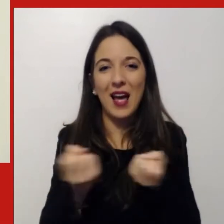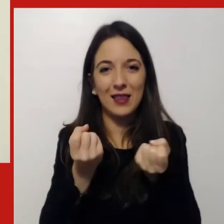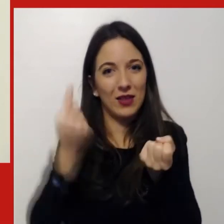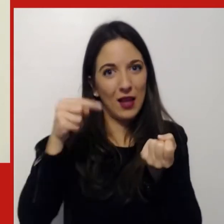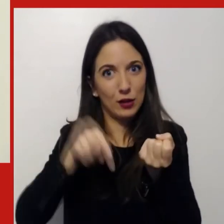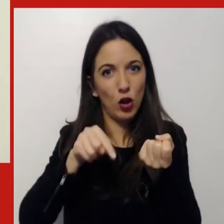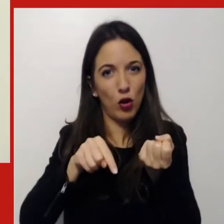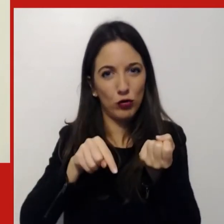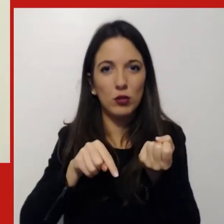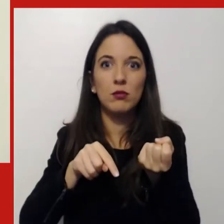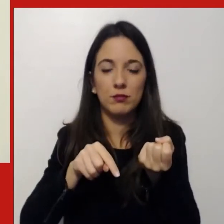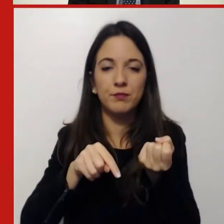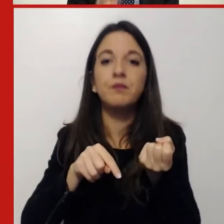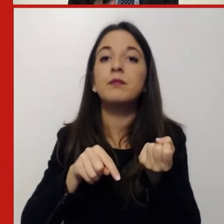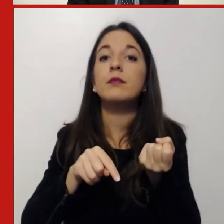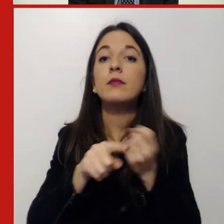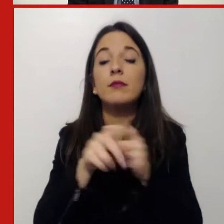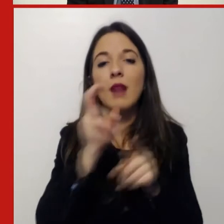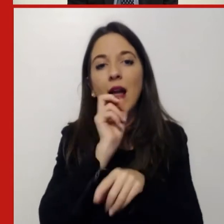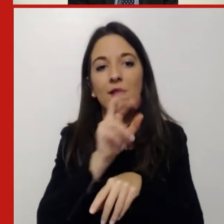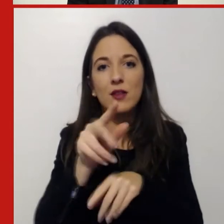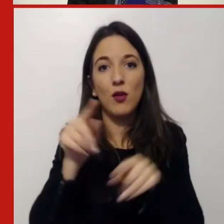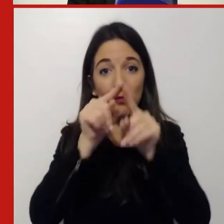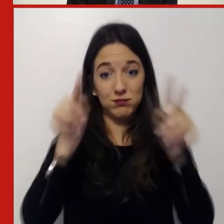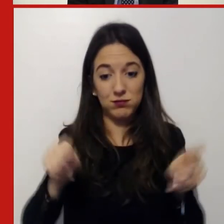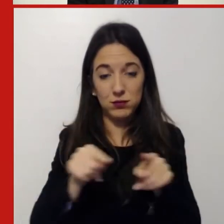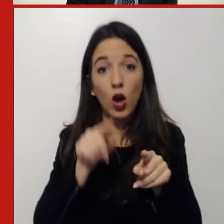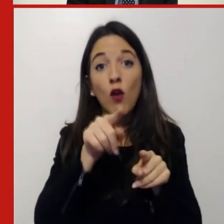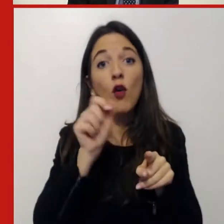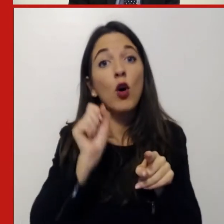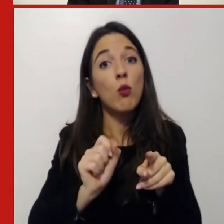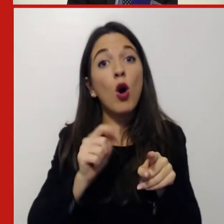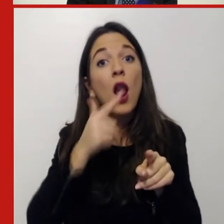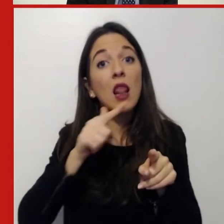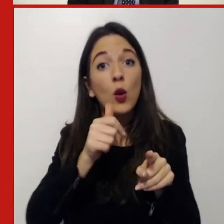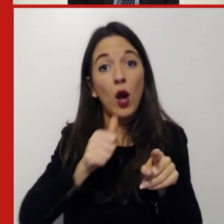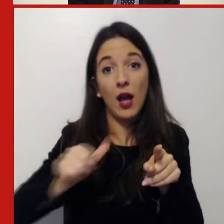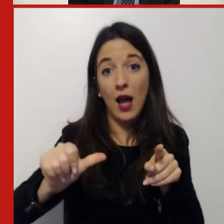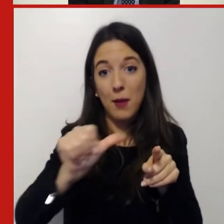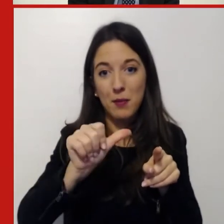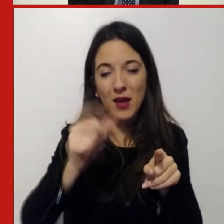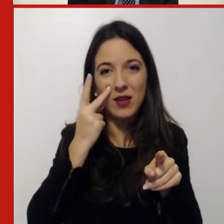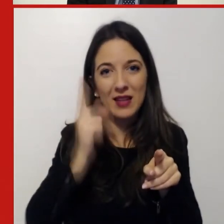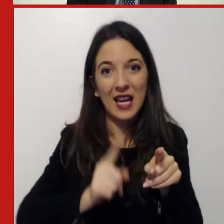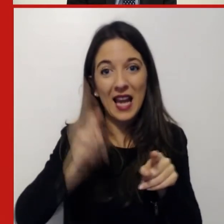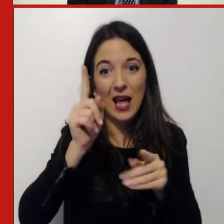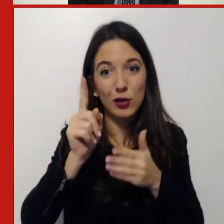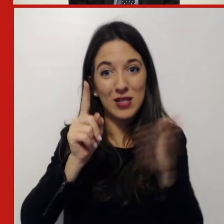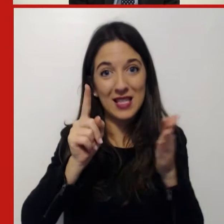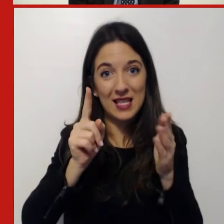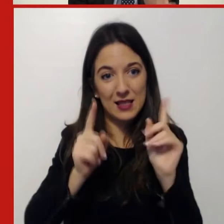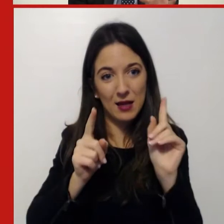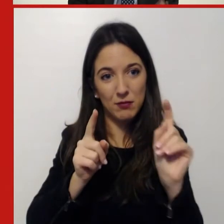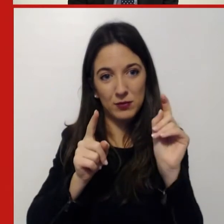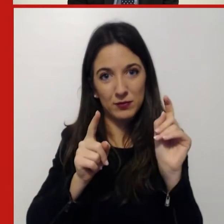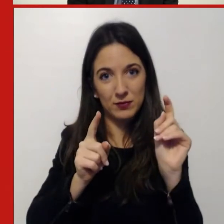appuntamento. In primis che è possibile cambiare la lingua di ascolto premendo il bottone che vedete in alto a sinistra sulla vostra piattaforma, allo